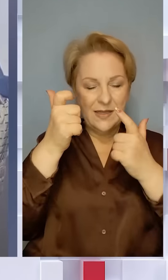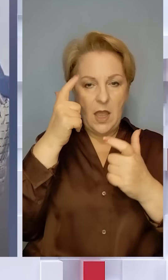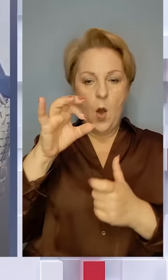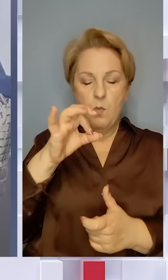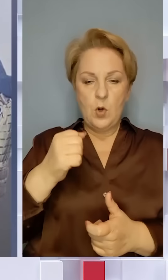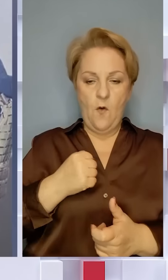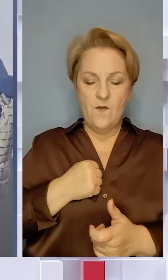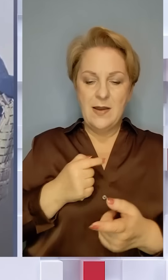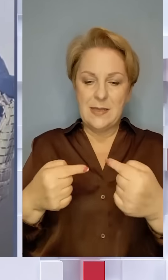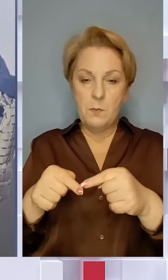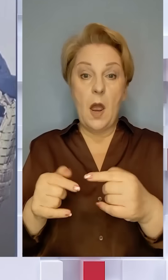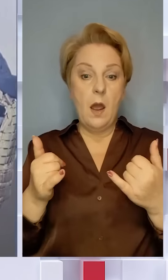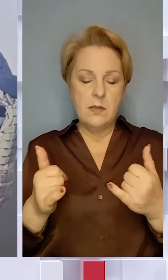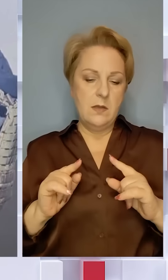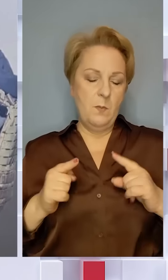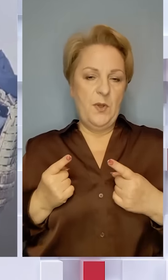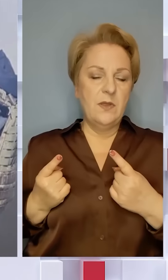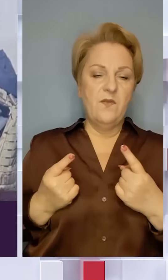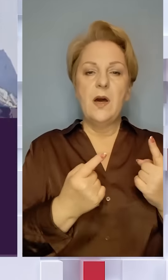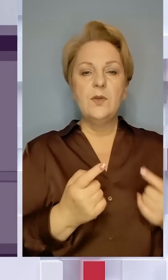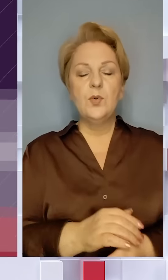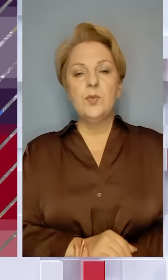військові підрозділи. Нині він під вартою.